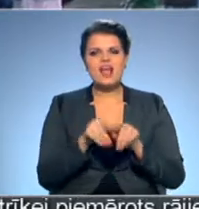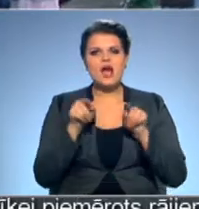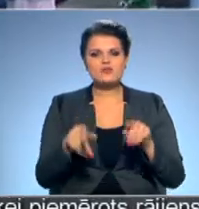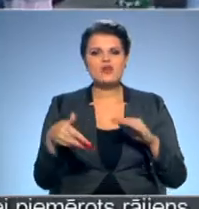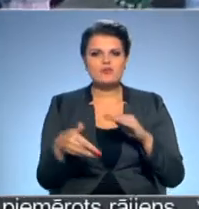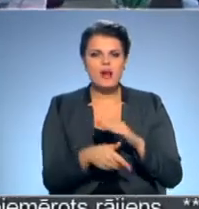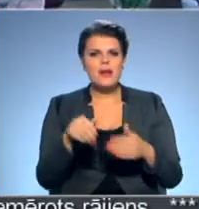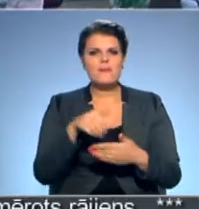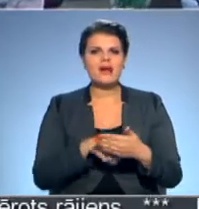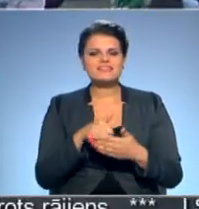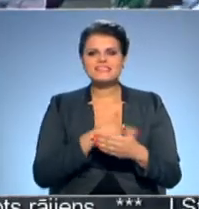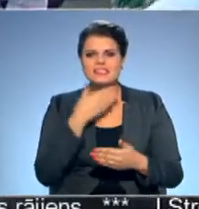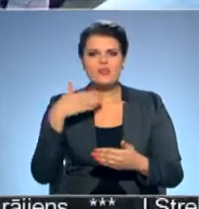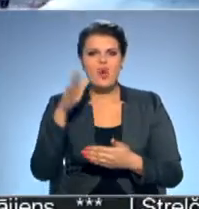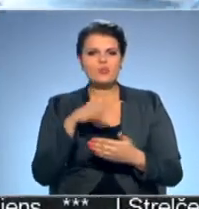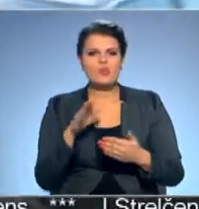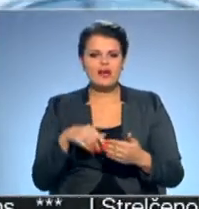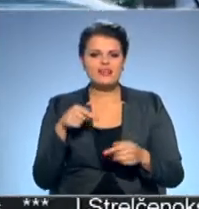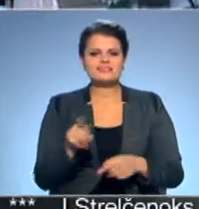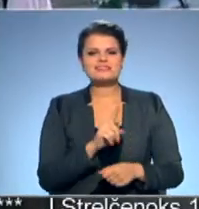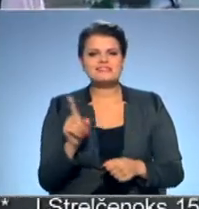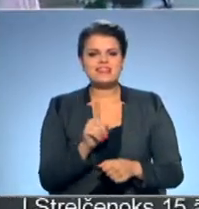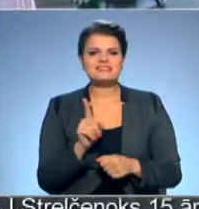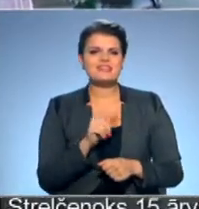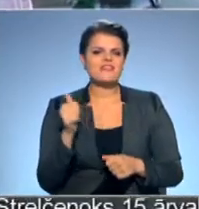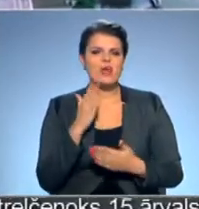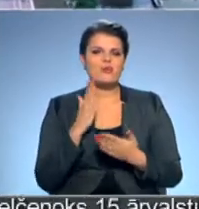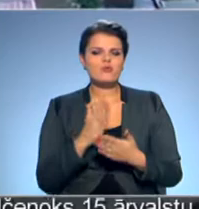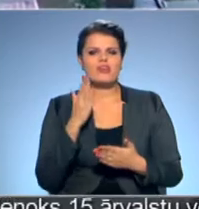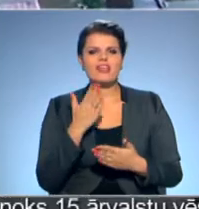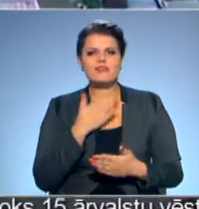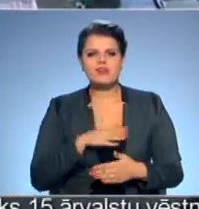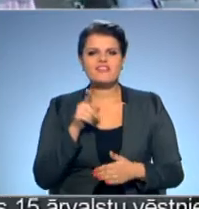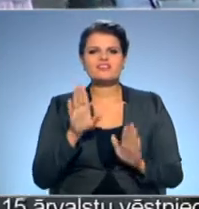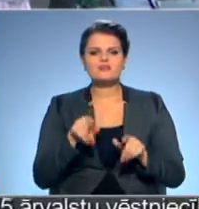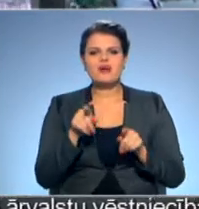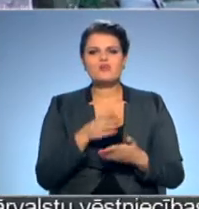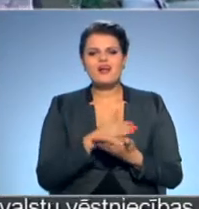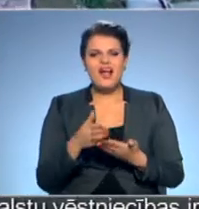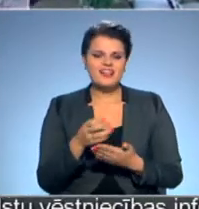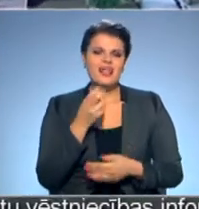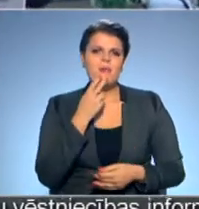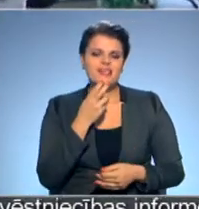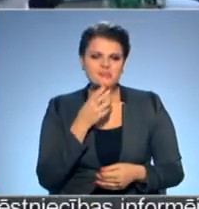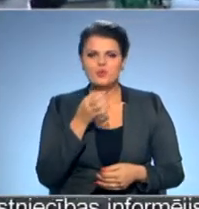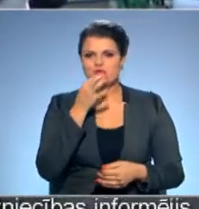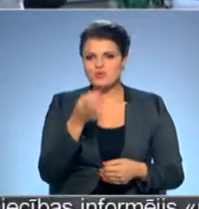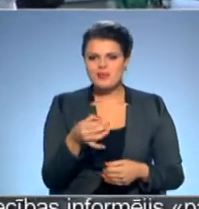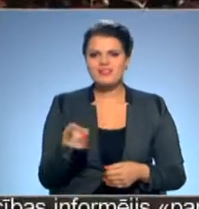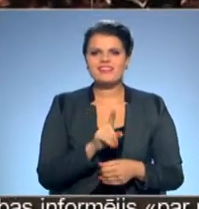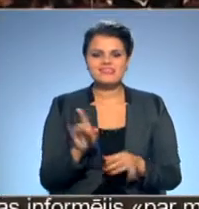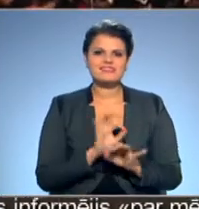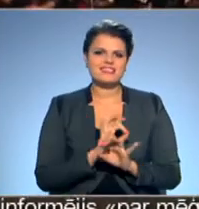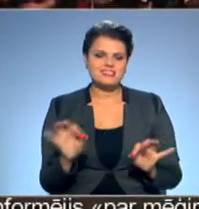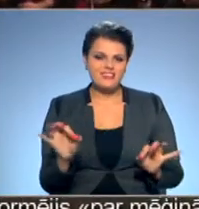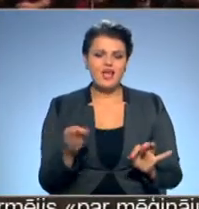tur apakšā tā paskastīta nav nokrāsotā vieta. Tas viņam noteikti arī. Viņš par to kārtīgi ierēgtu un pateikt, ka tas ir stilā.